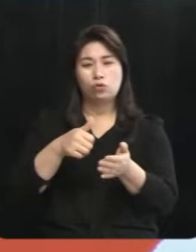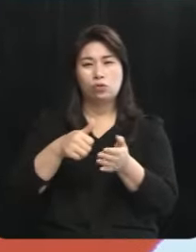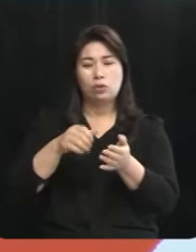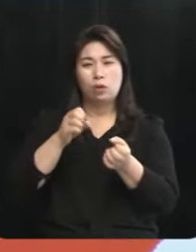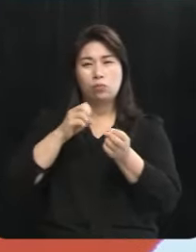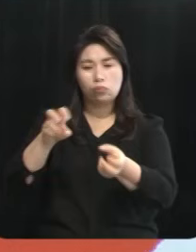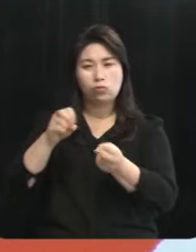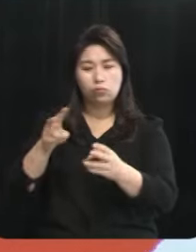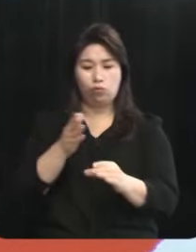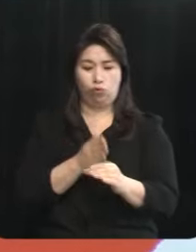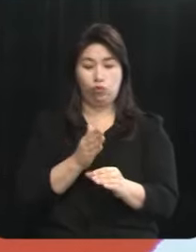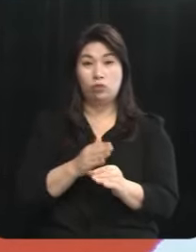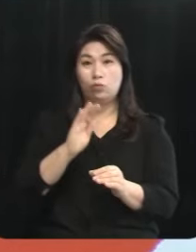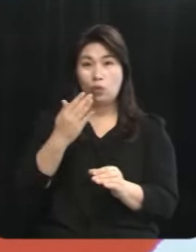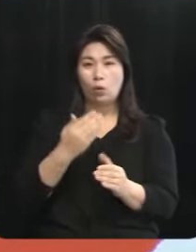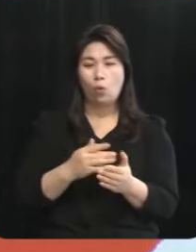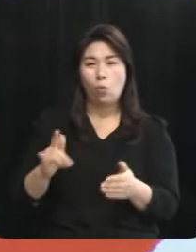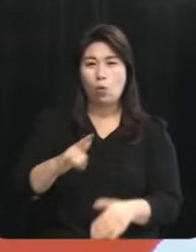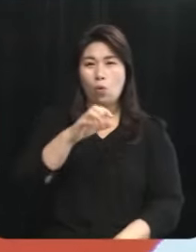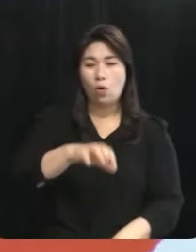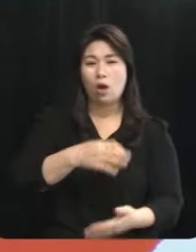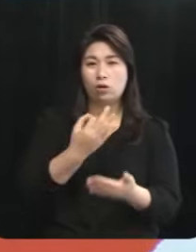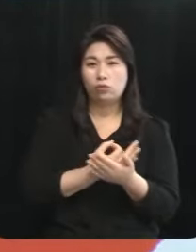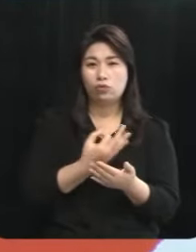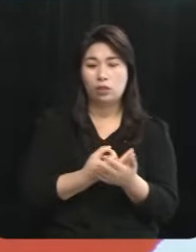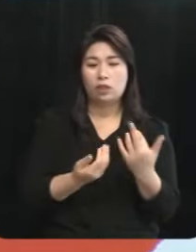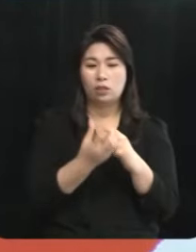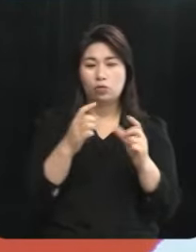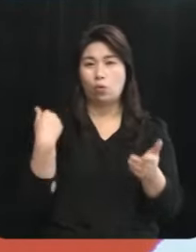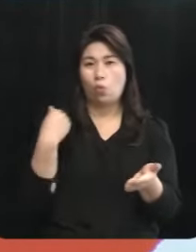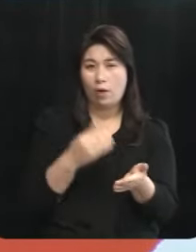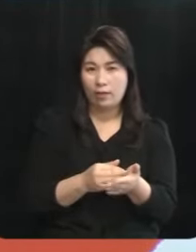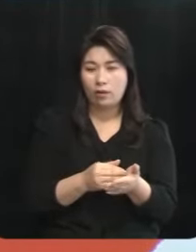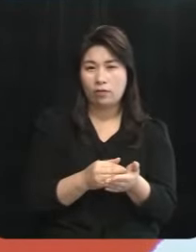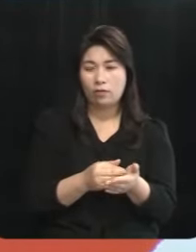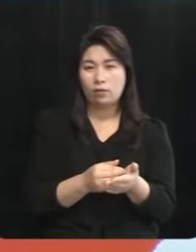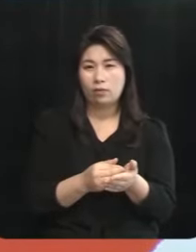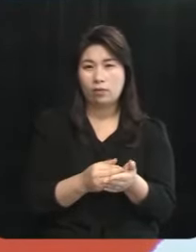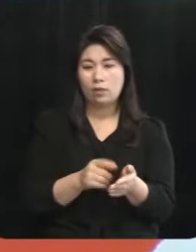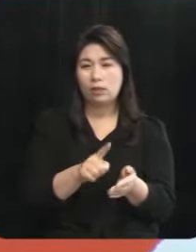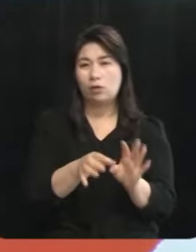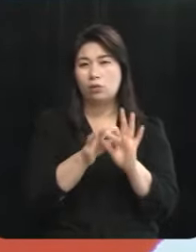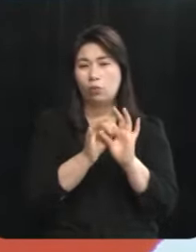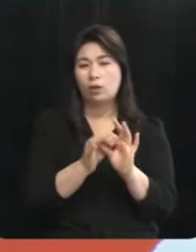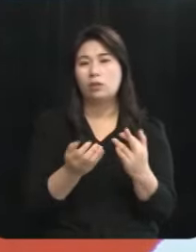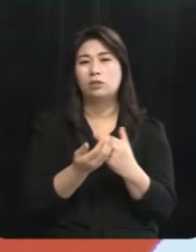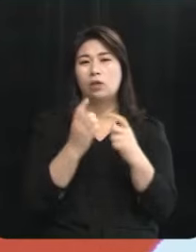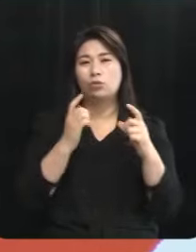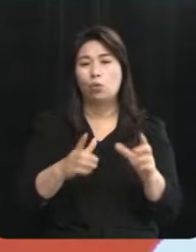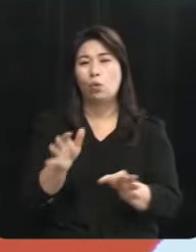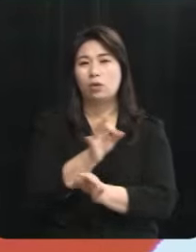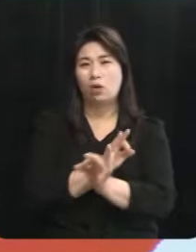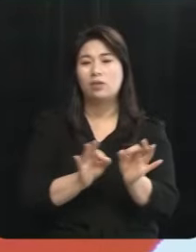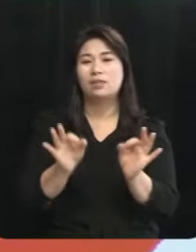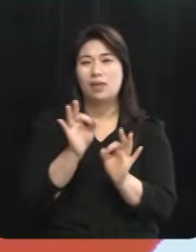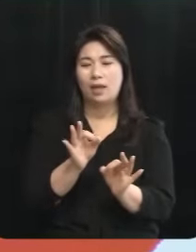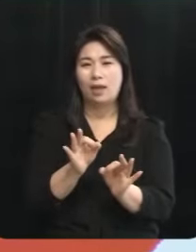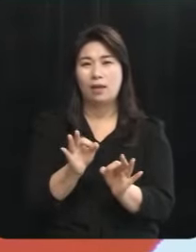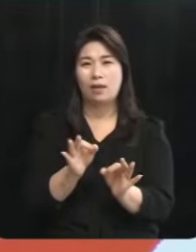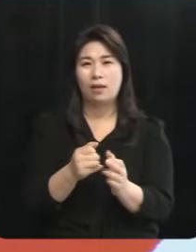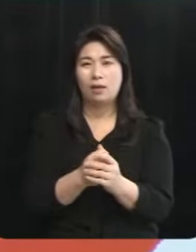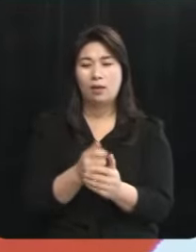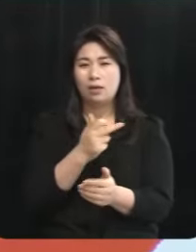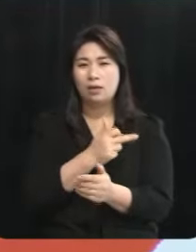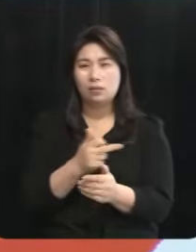중심이 될 수 있고 공항 수익의 제주 환원 이러한 부분들을 통해서 제주 경제에 막대한